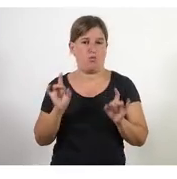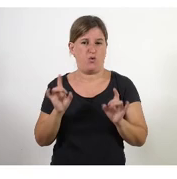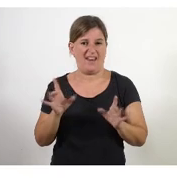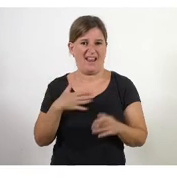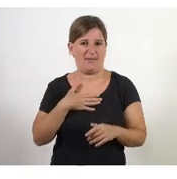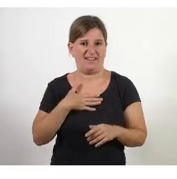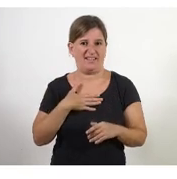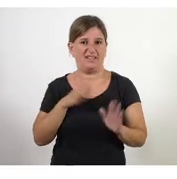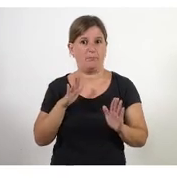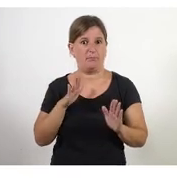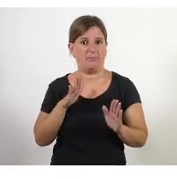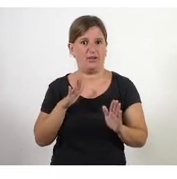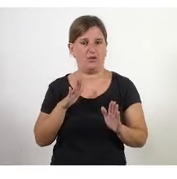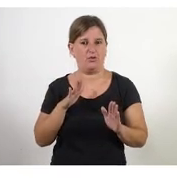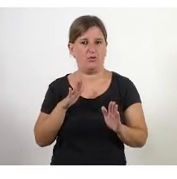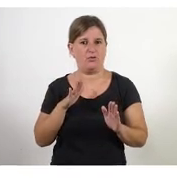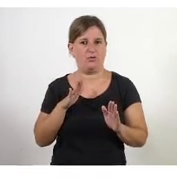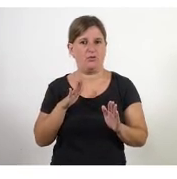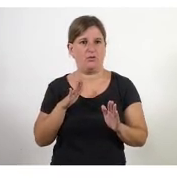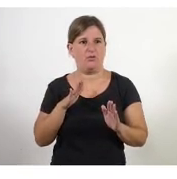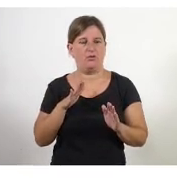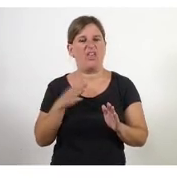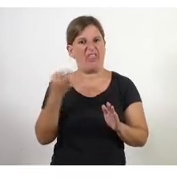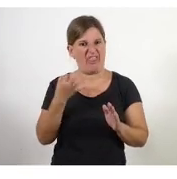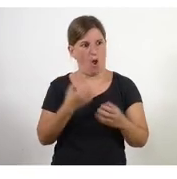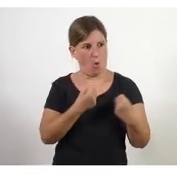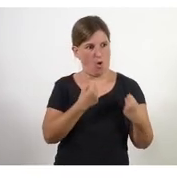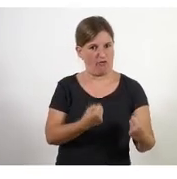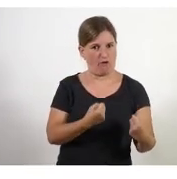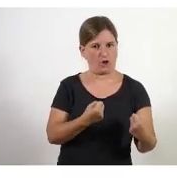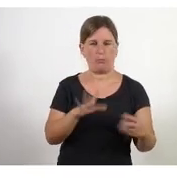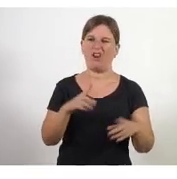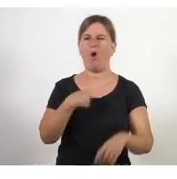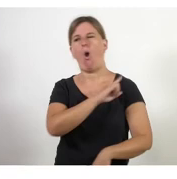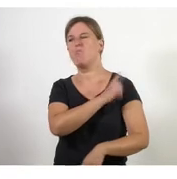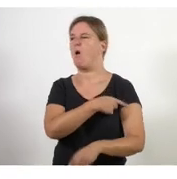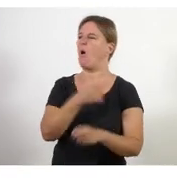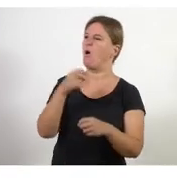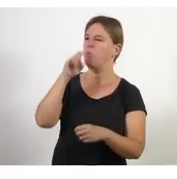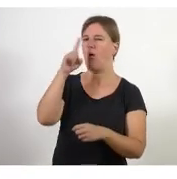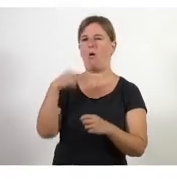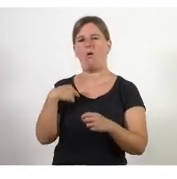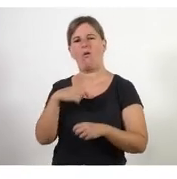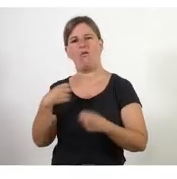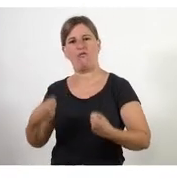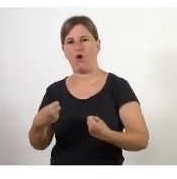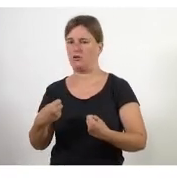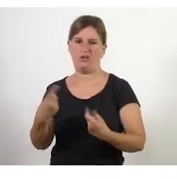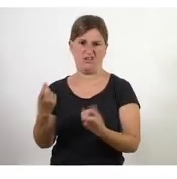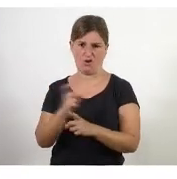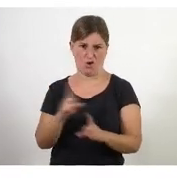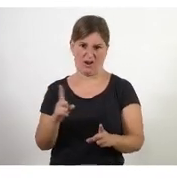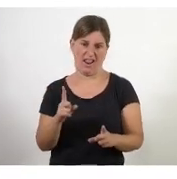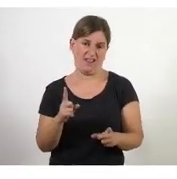és moment de ser fort però no de fer-se'l fort que és molt diferent i la vulnerabilitat i porta una